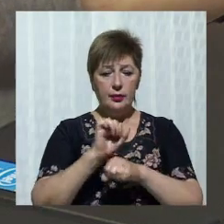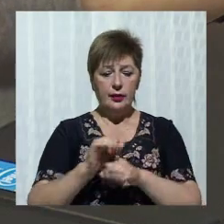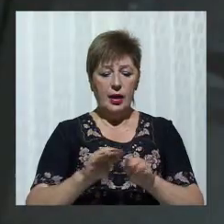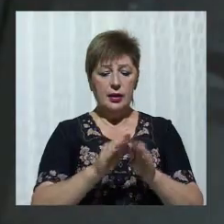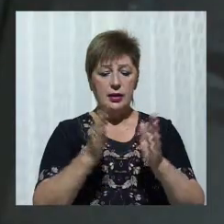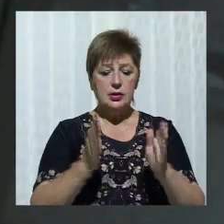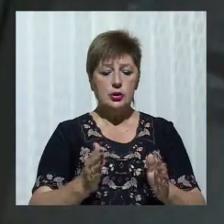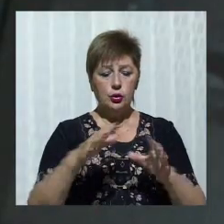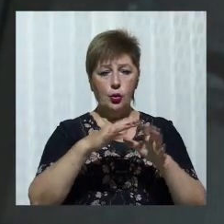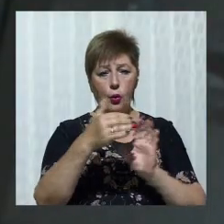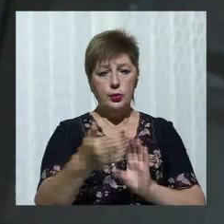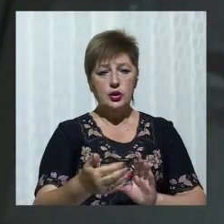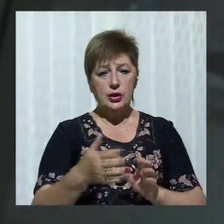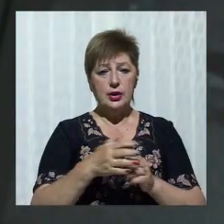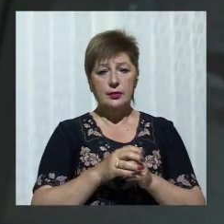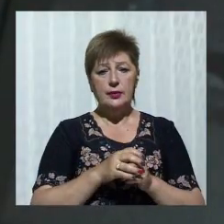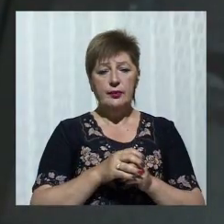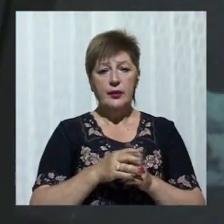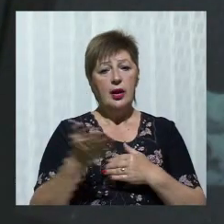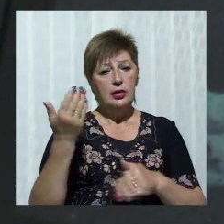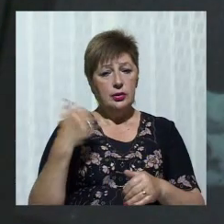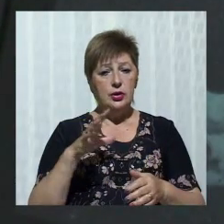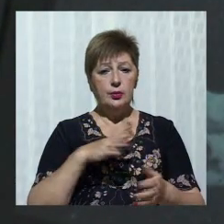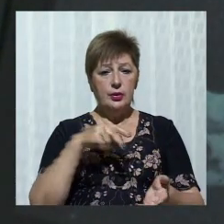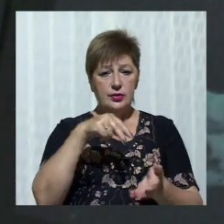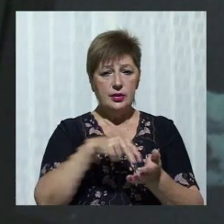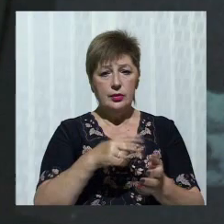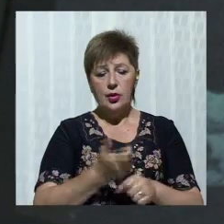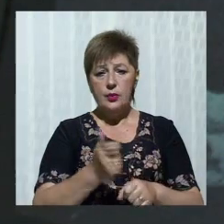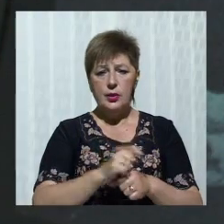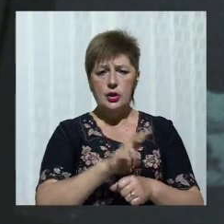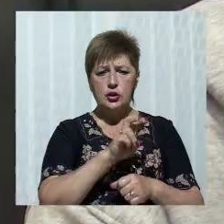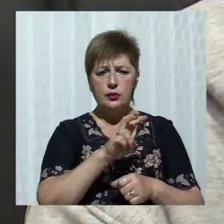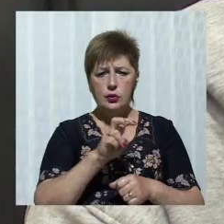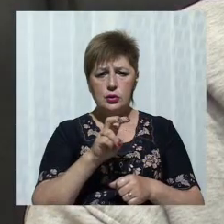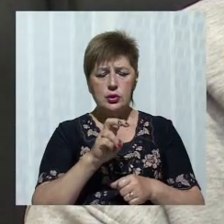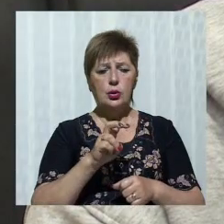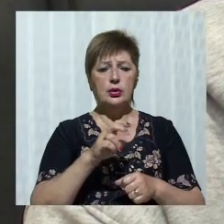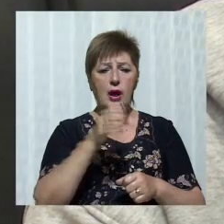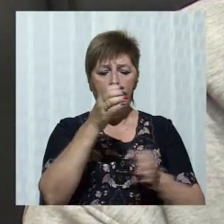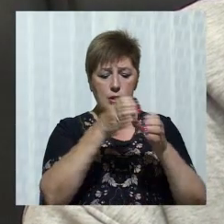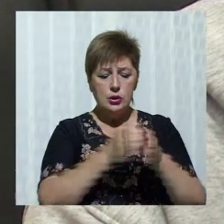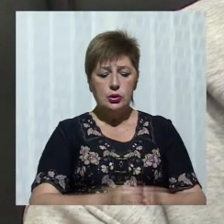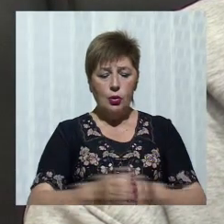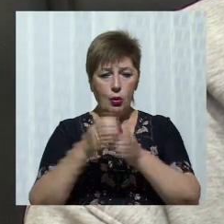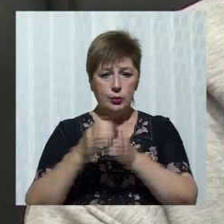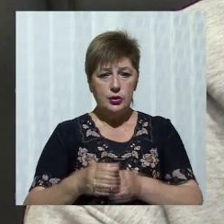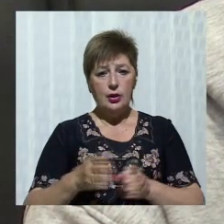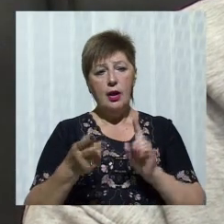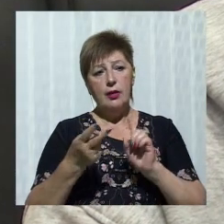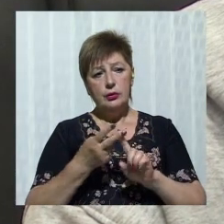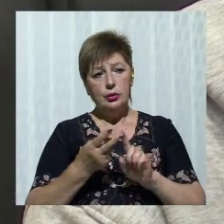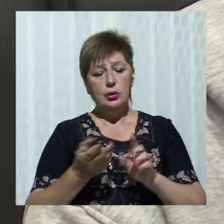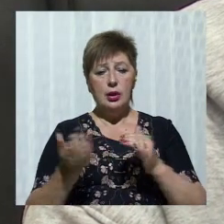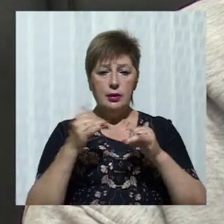малих проєктів вартістю до 200 тисяч гривень. Тоді було встановлено більше 200 стовпчиків по місту. Під час другої хвилі Дмитро брав участь у